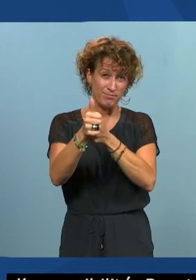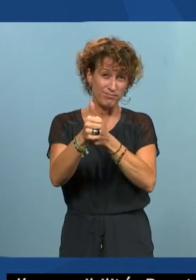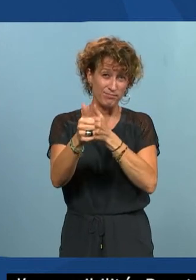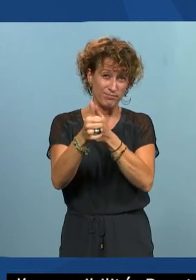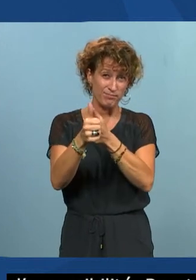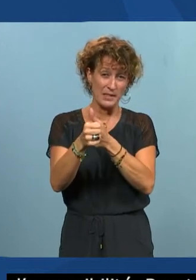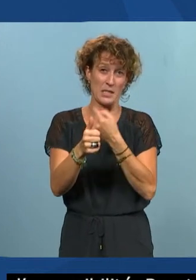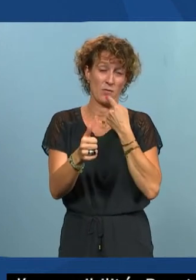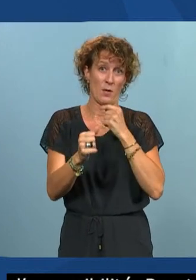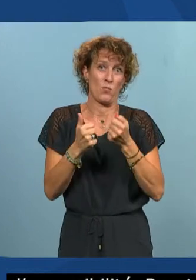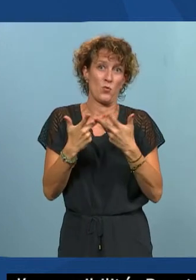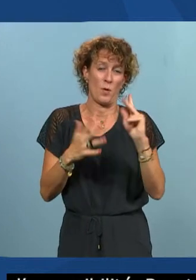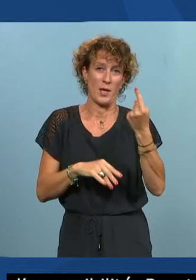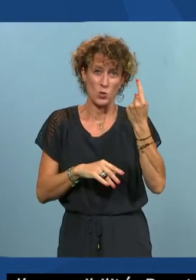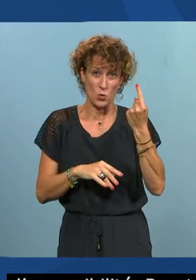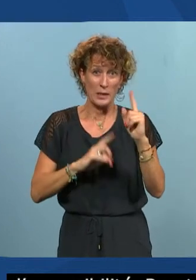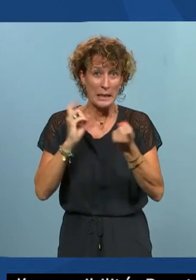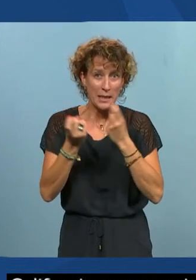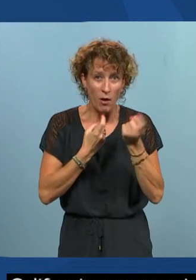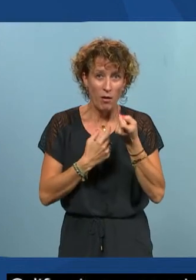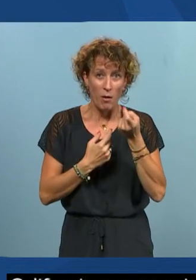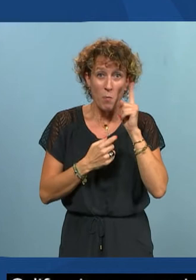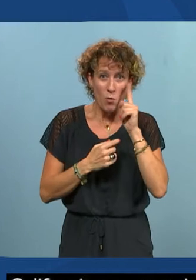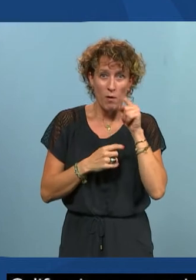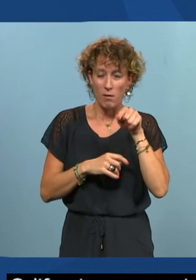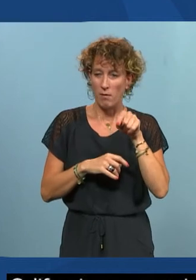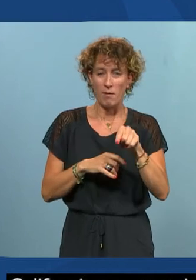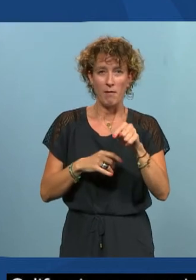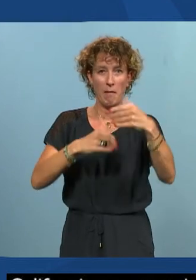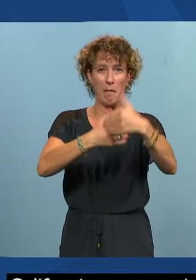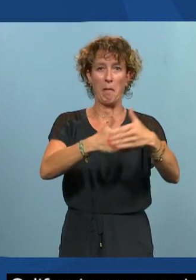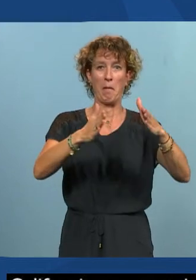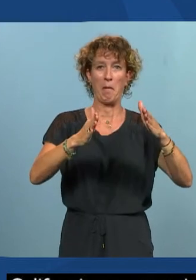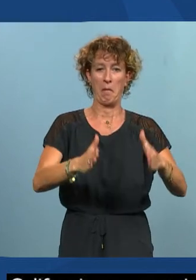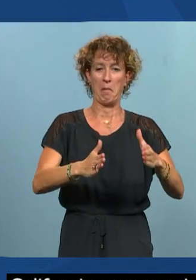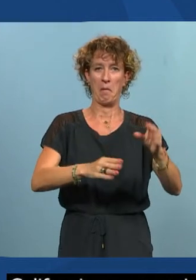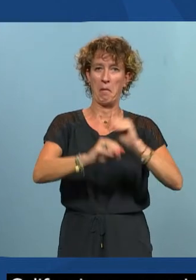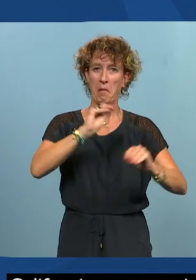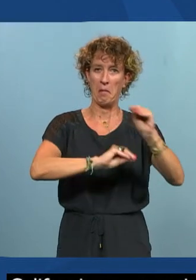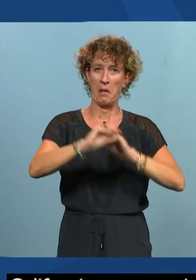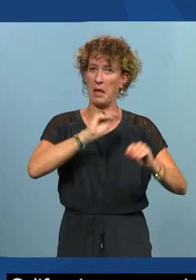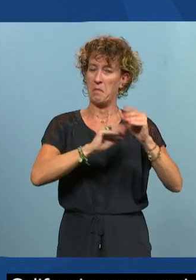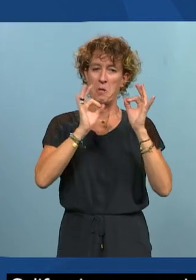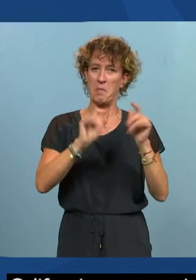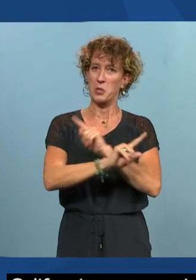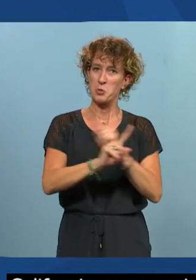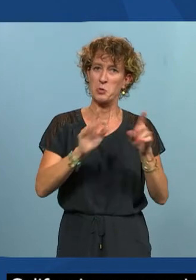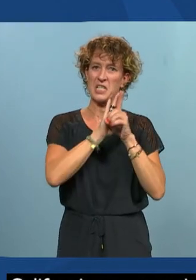par jour du coup de clients qui ont été catégorisés dans la rubrique traitement injuste ou discrimination envers des personnes handicapées